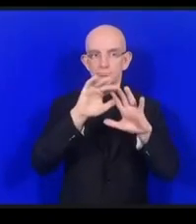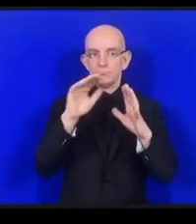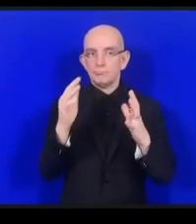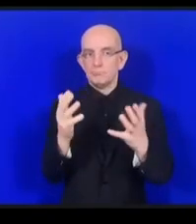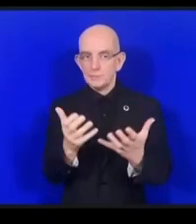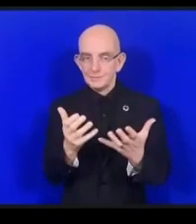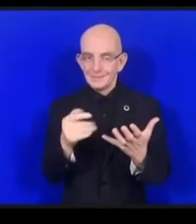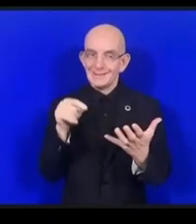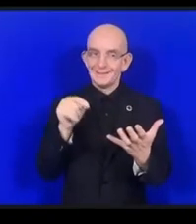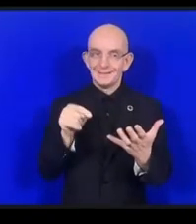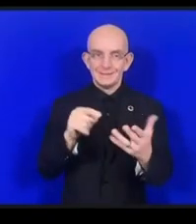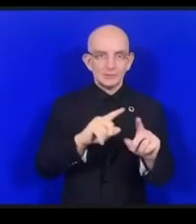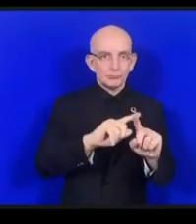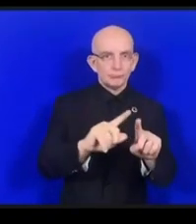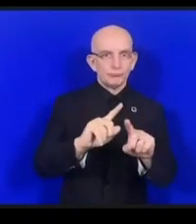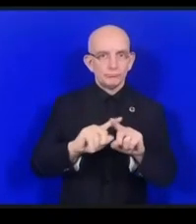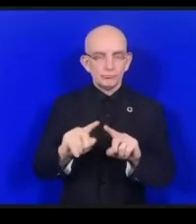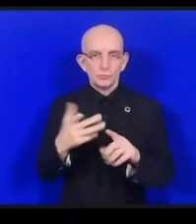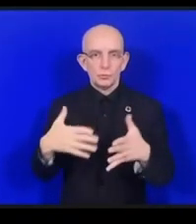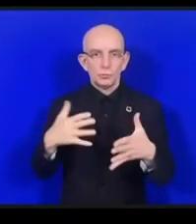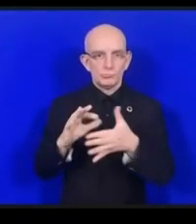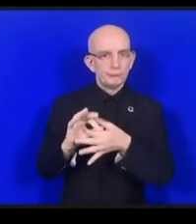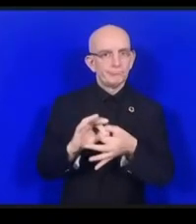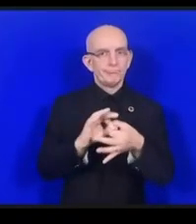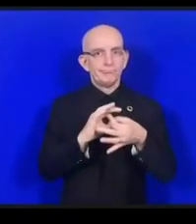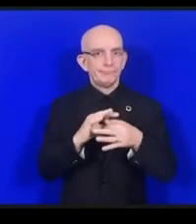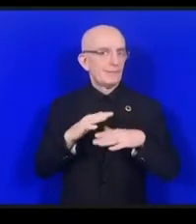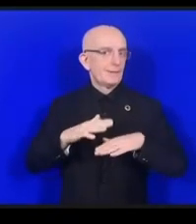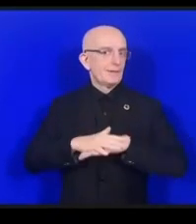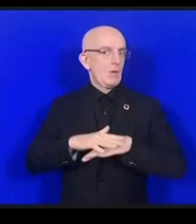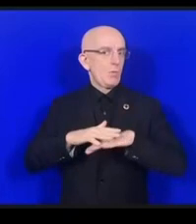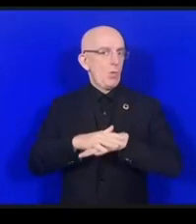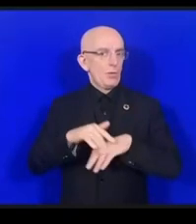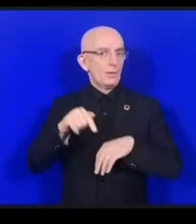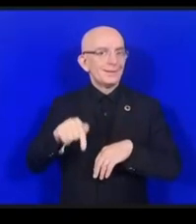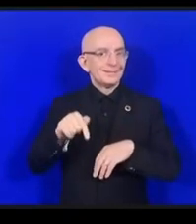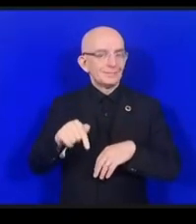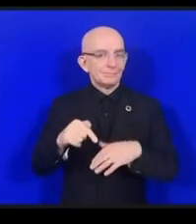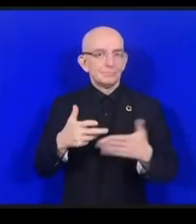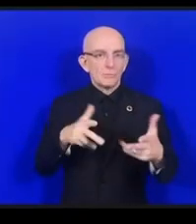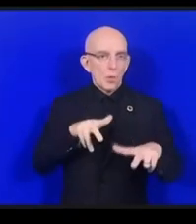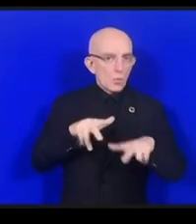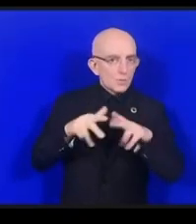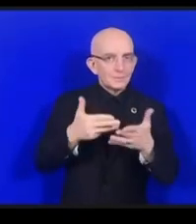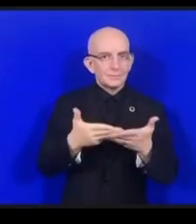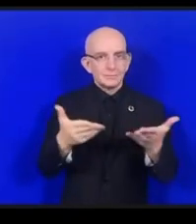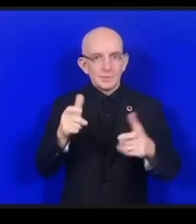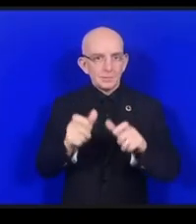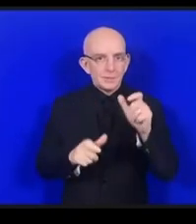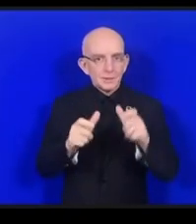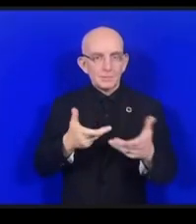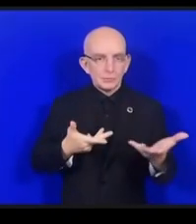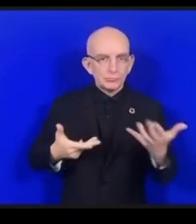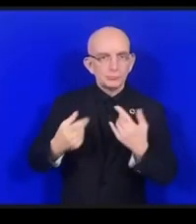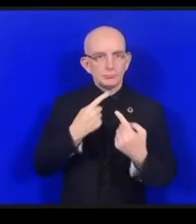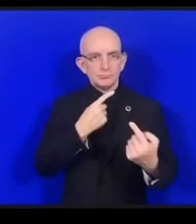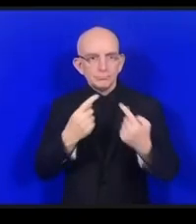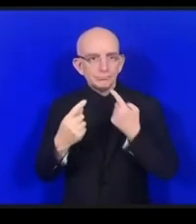つまりインターネットガバナンスのエコシステムを超えたコミュニティに対して関与しています